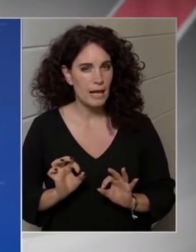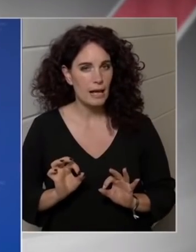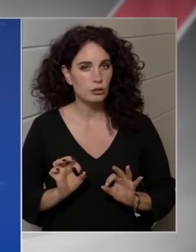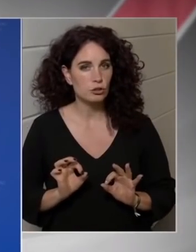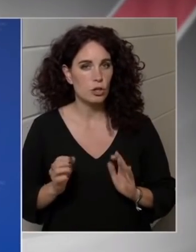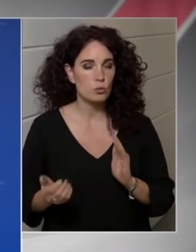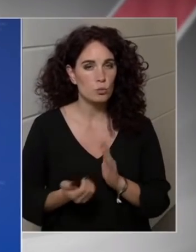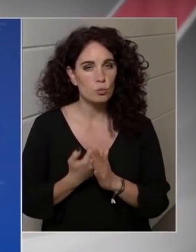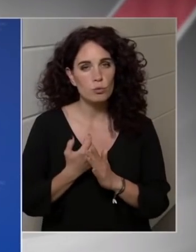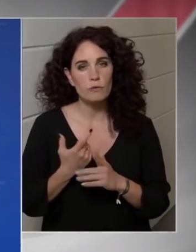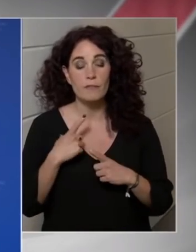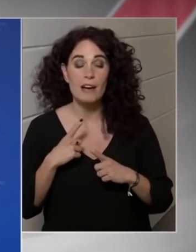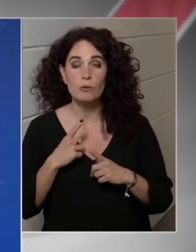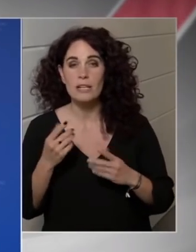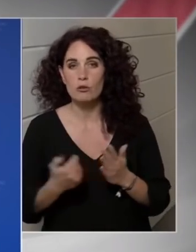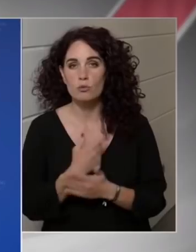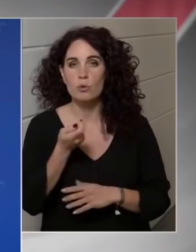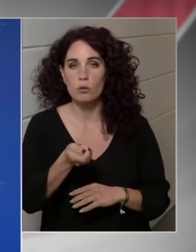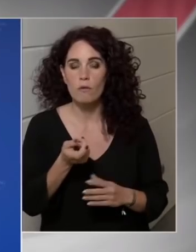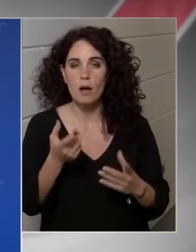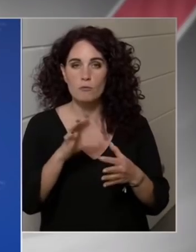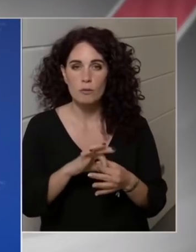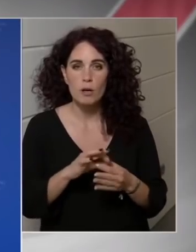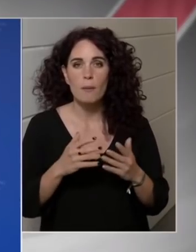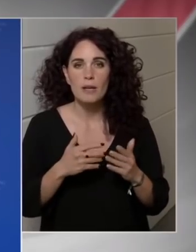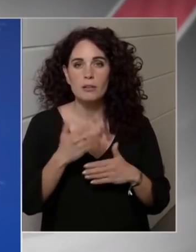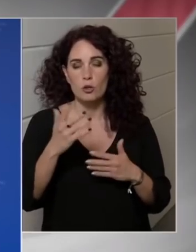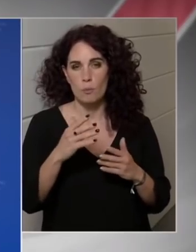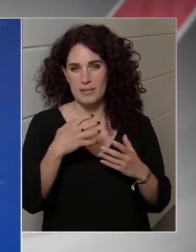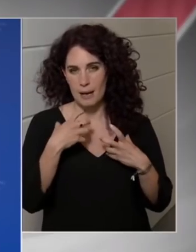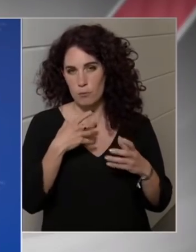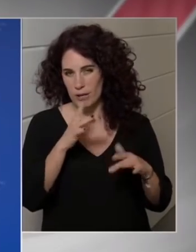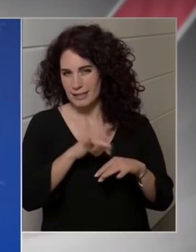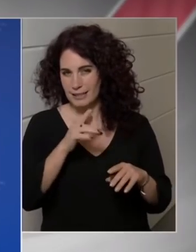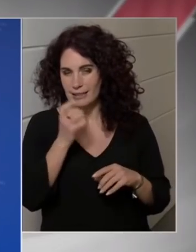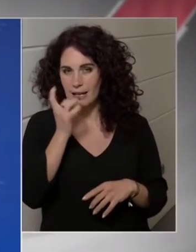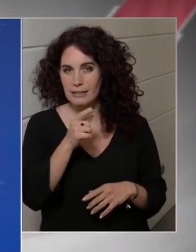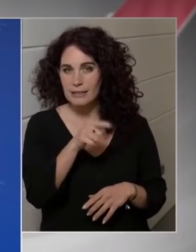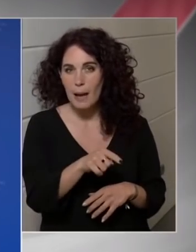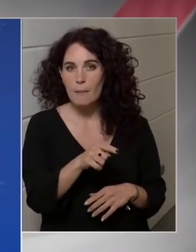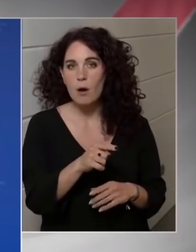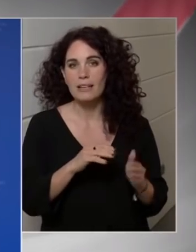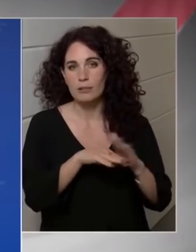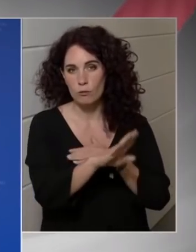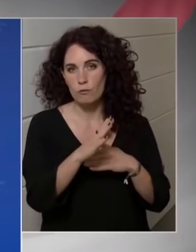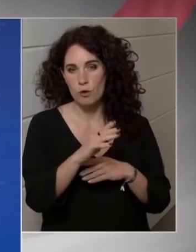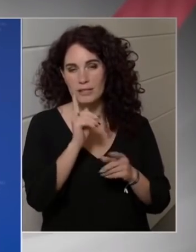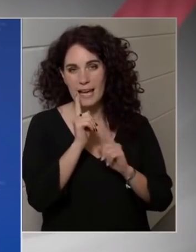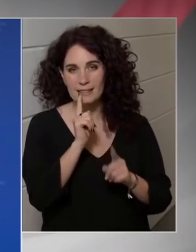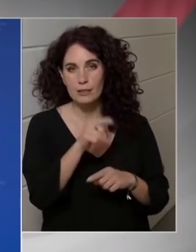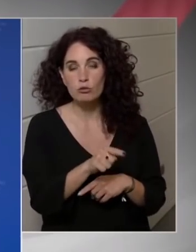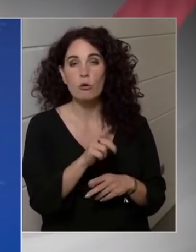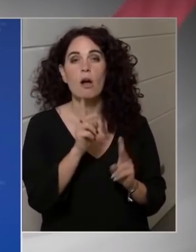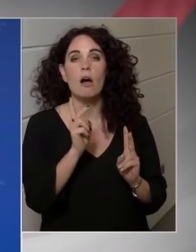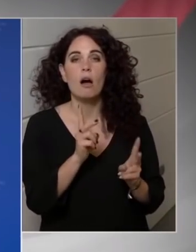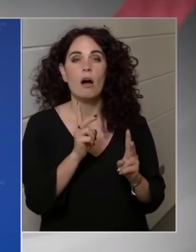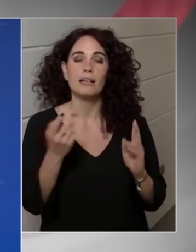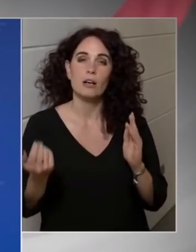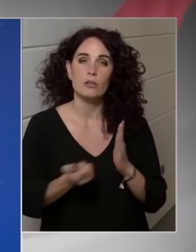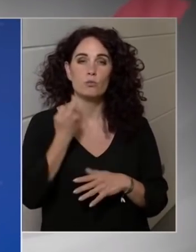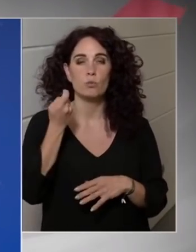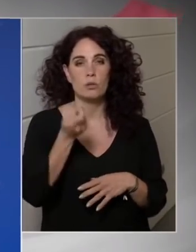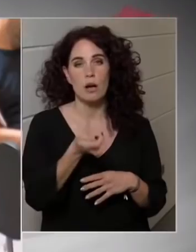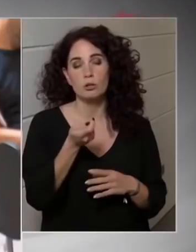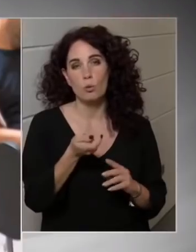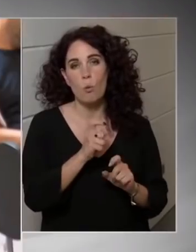új adókkal kapcsolatban, hogy ugye itt a nagyobb szereplőket érinti leginkább, akik külföldi játékosok, akik az új adók